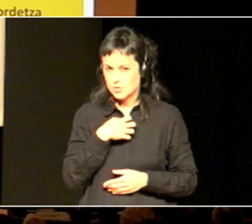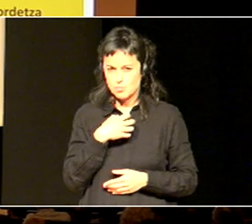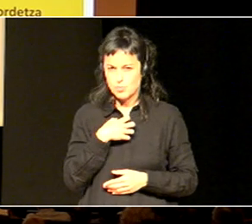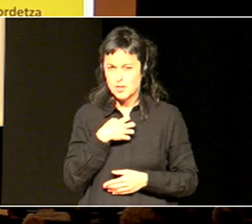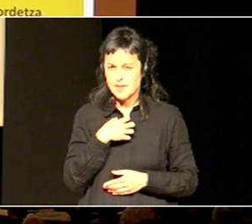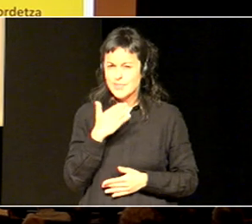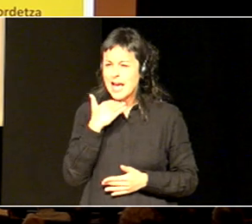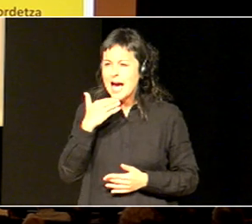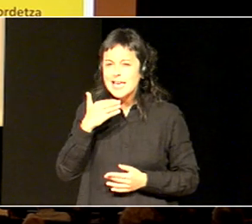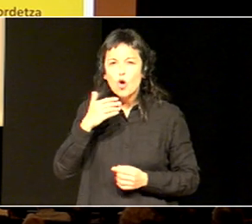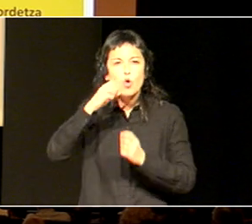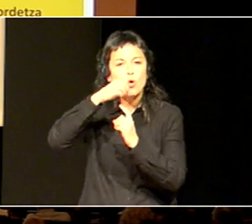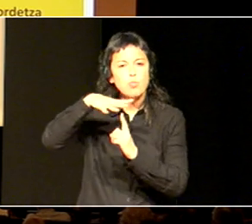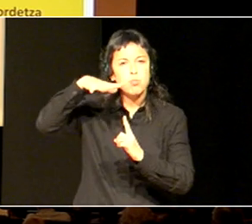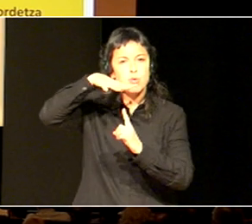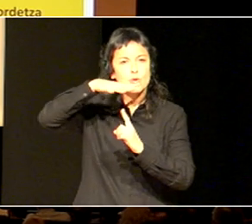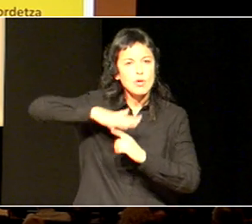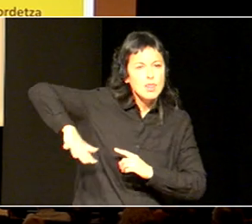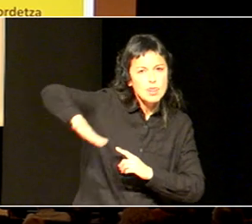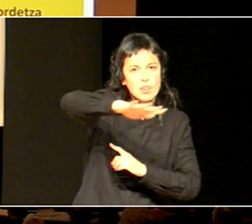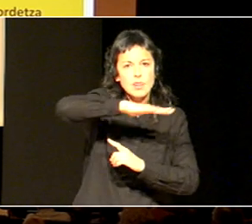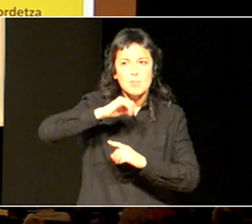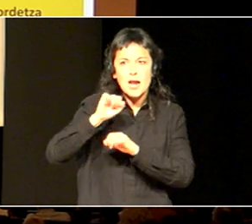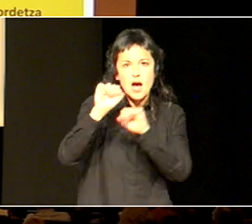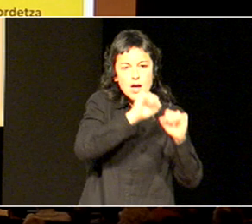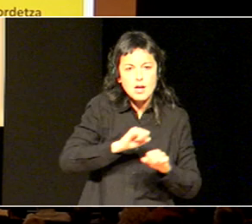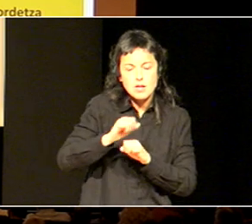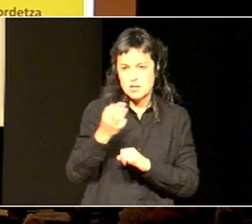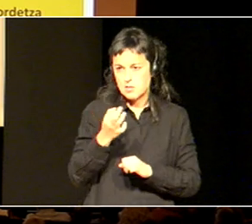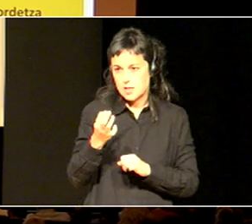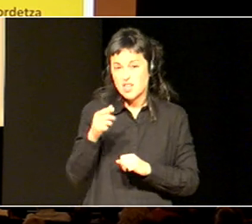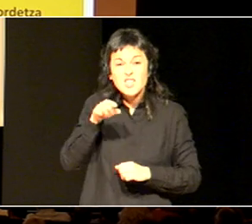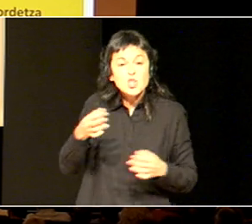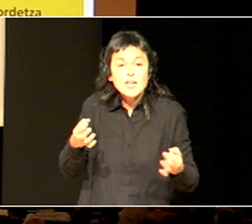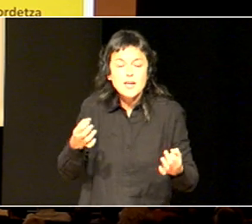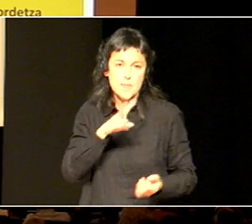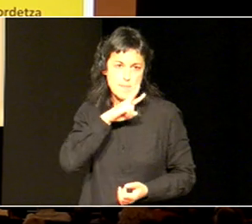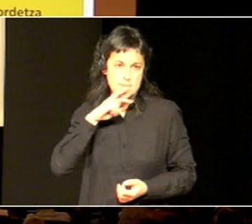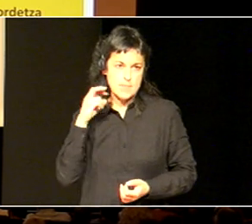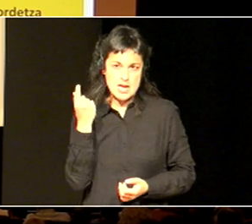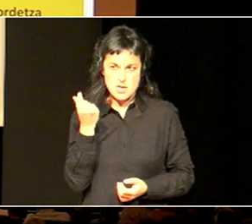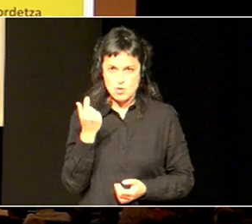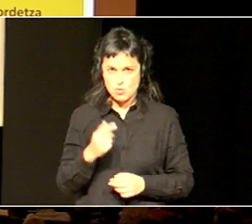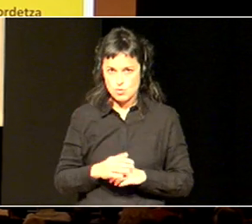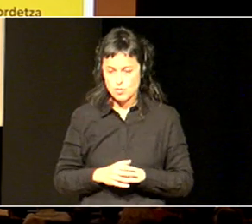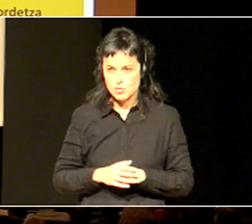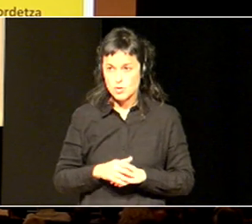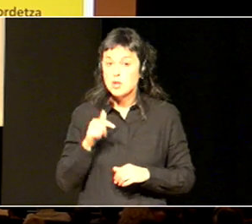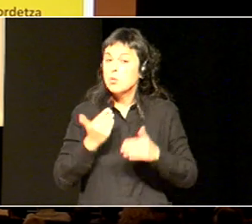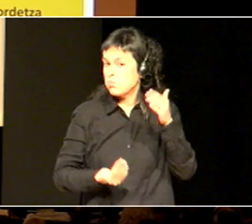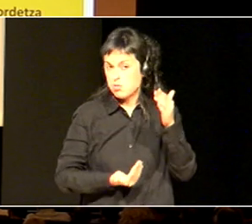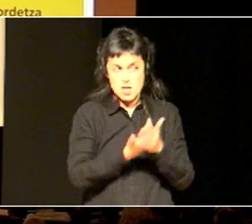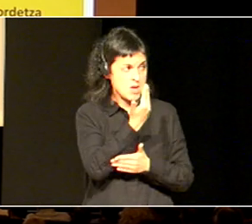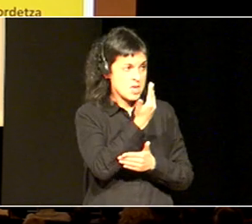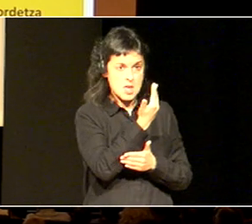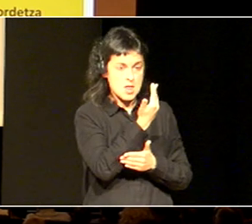aterkin bezala plan hoiek bideratzeko, eta guretzak balioak dira, oza, zentsu horretan gaurgo izan esan dako harakin